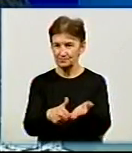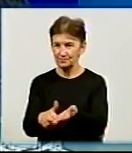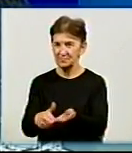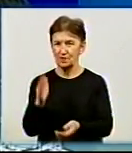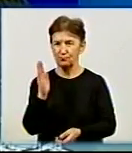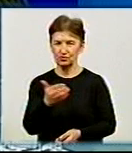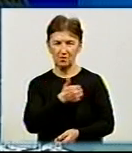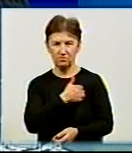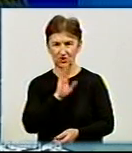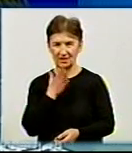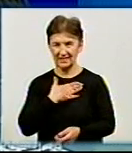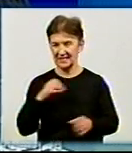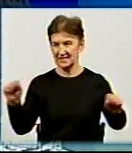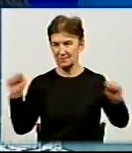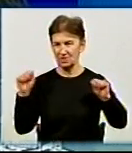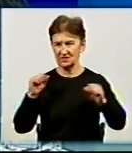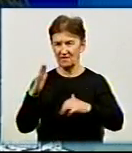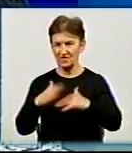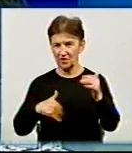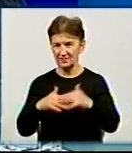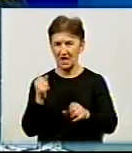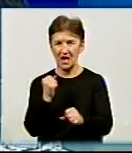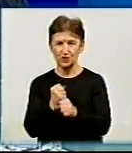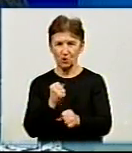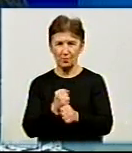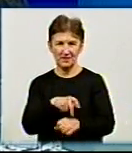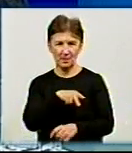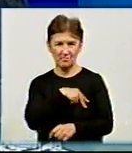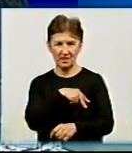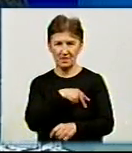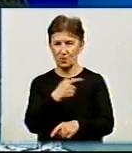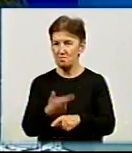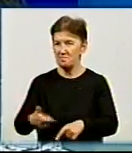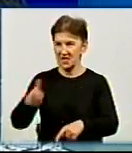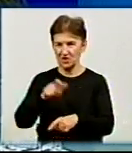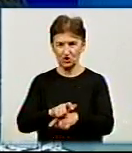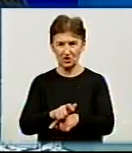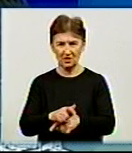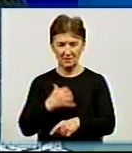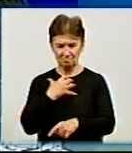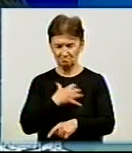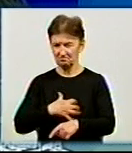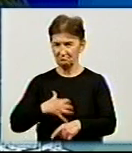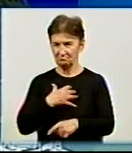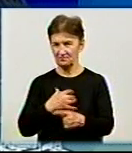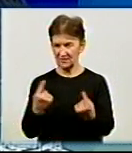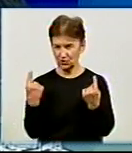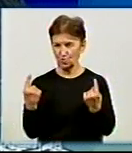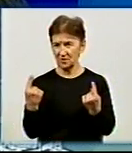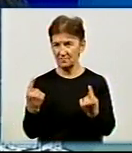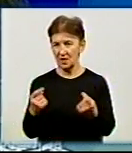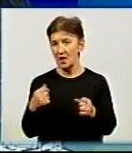буде бажання наших спортивних фахівців зробити цю премію більш вагомою, більш суттєвою.